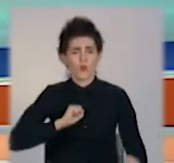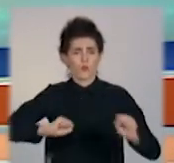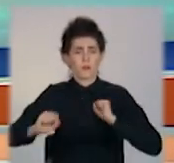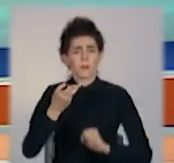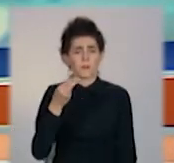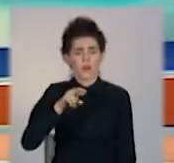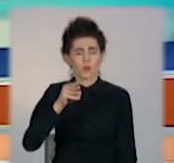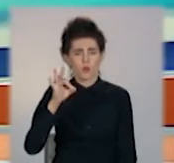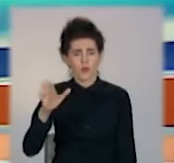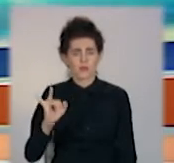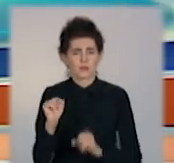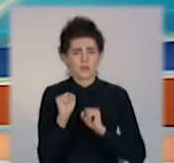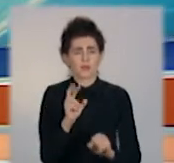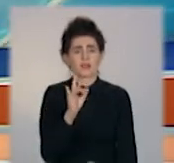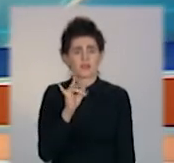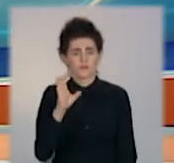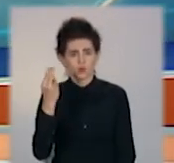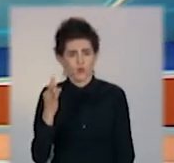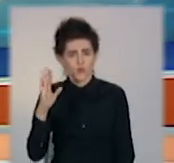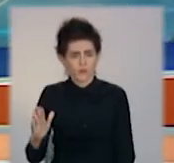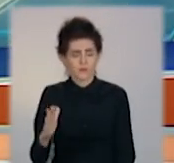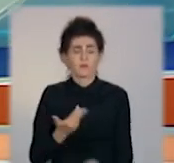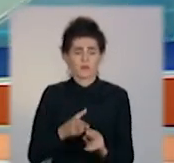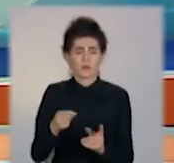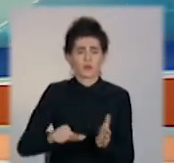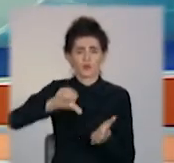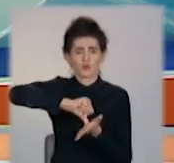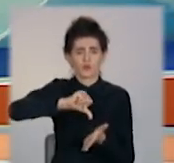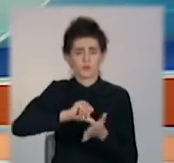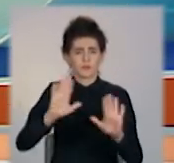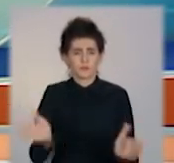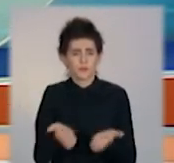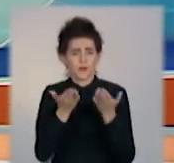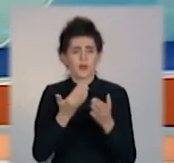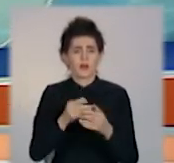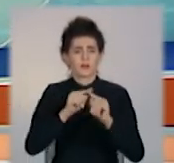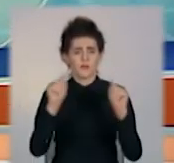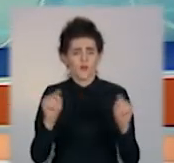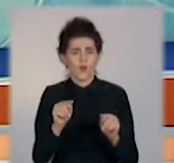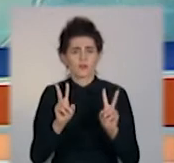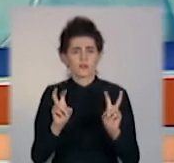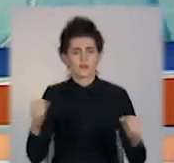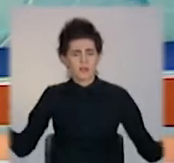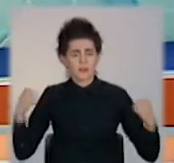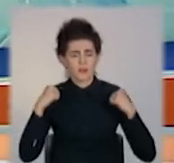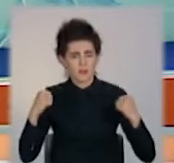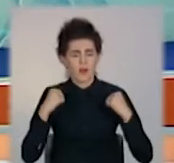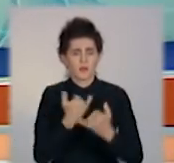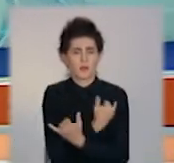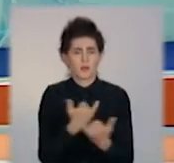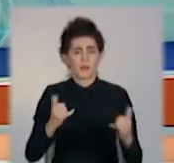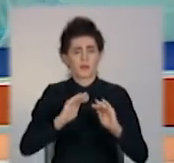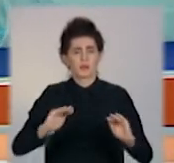захисник Сергій Кривцов. Гравці взяли участь у зйомках освітнього серіалу «Діджитал фізкультура для